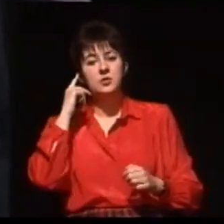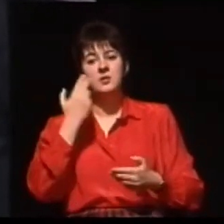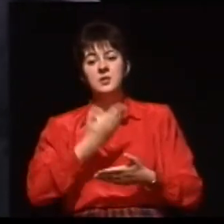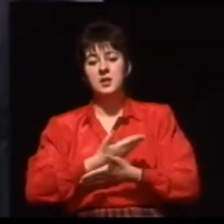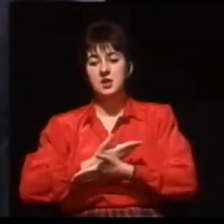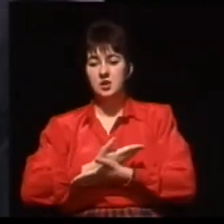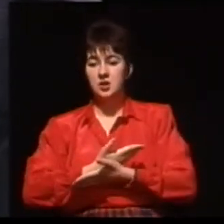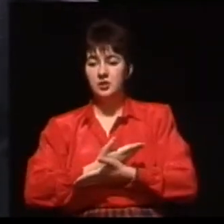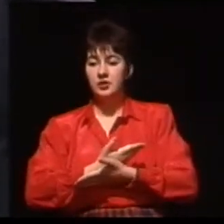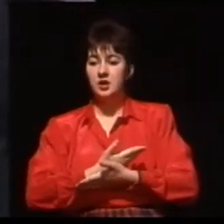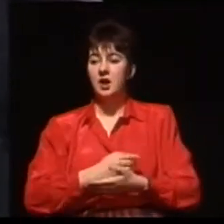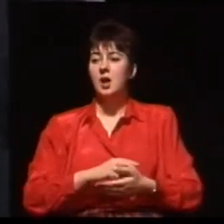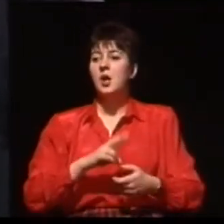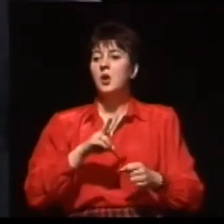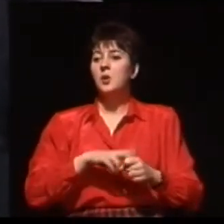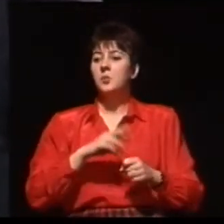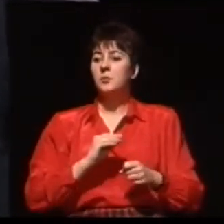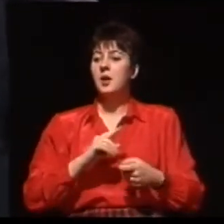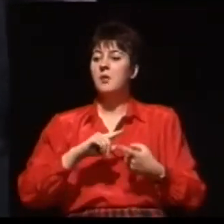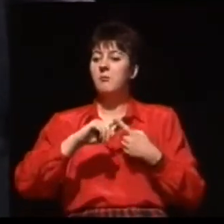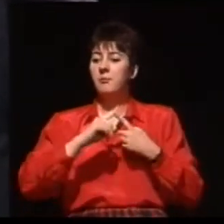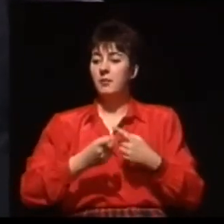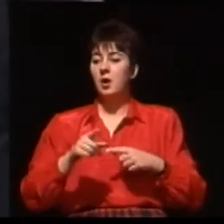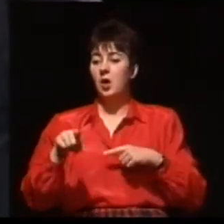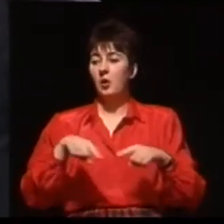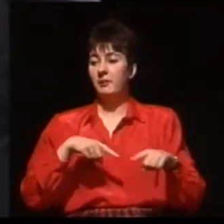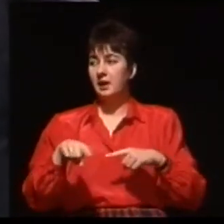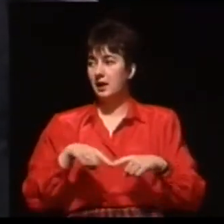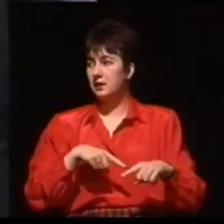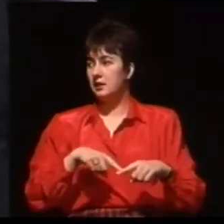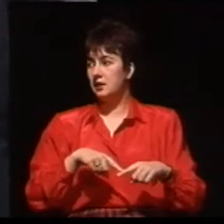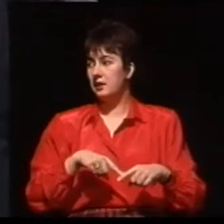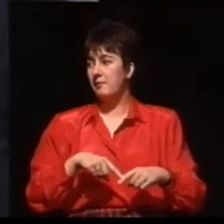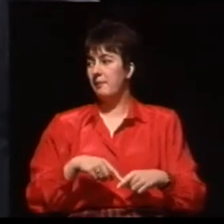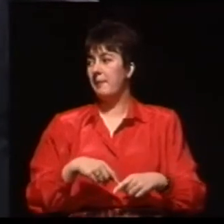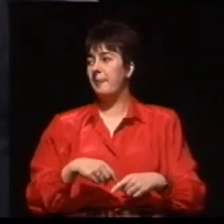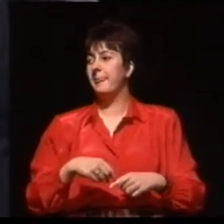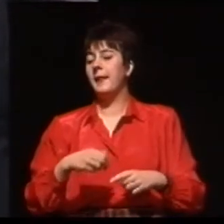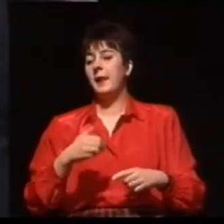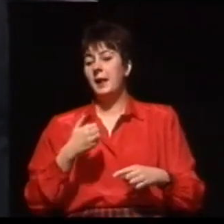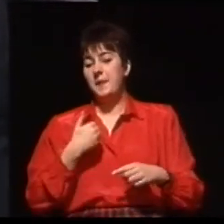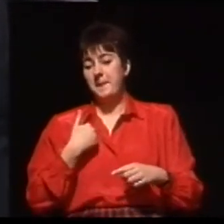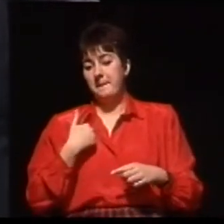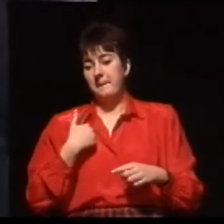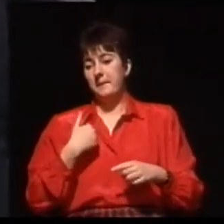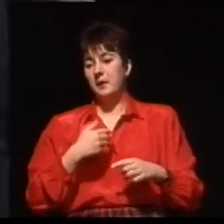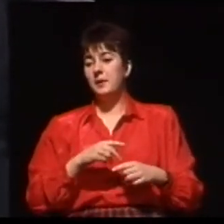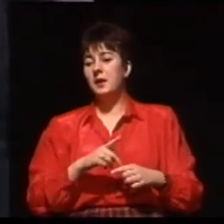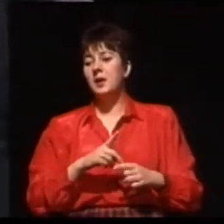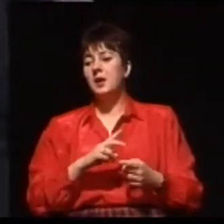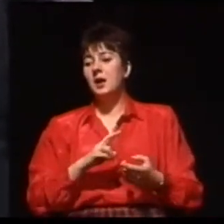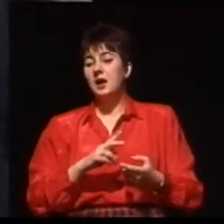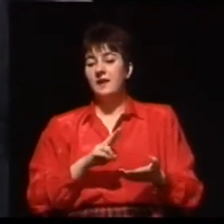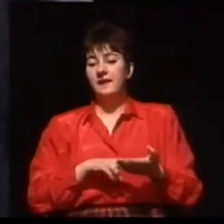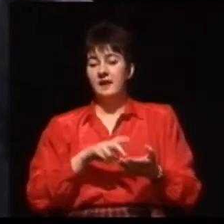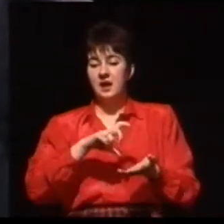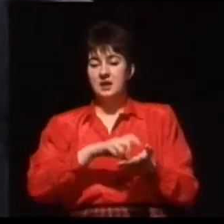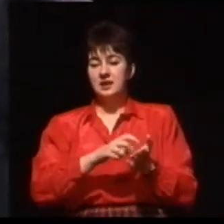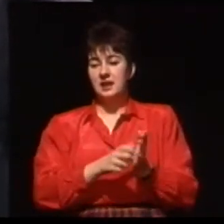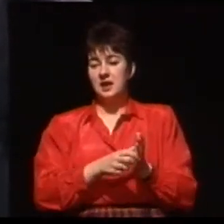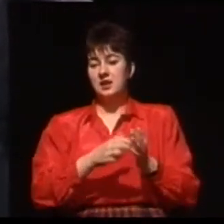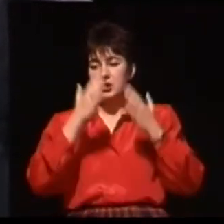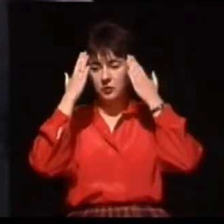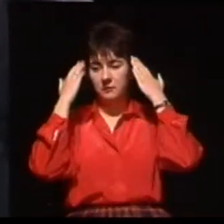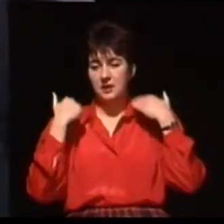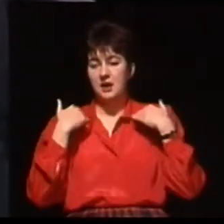były przedstawiane i rozmawiały na sali z lekarzami. Wróciłem, zacząłem się tym interesować